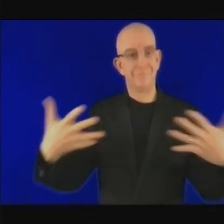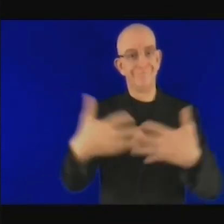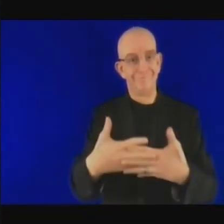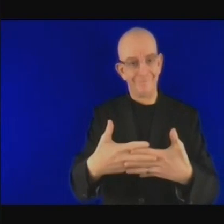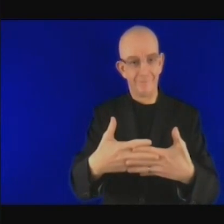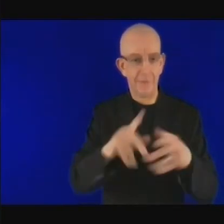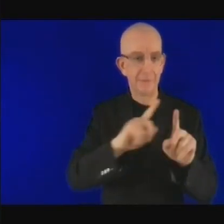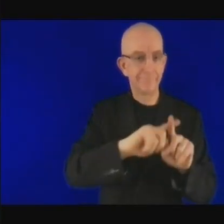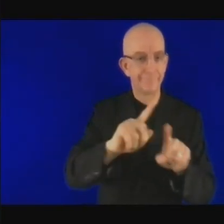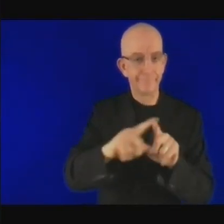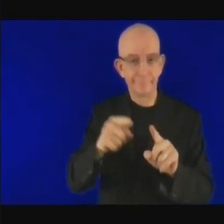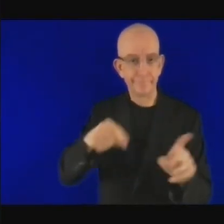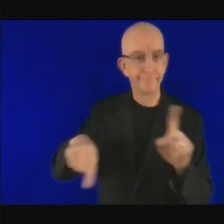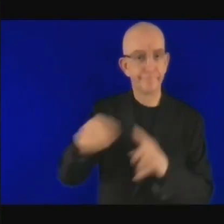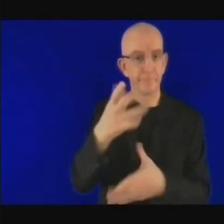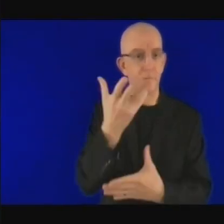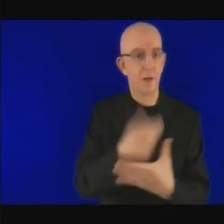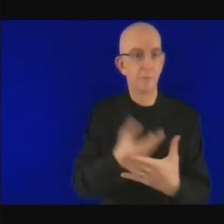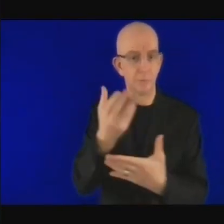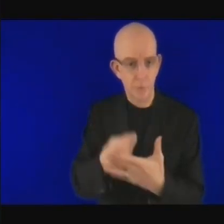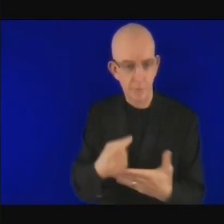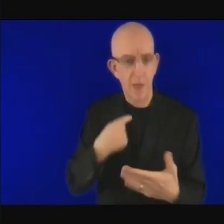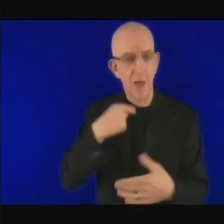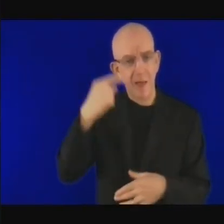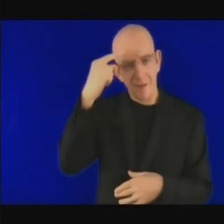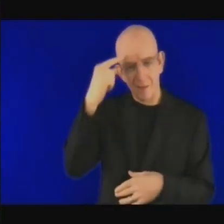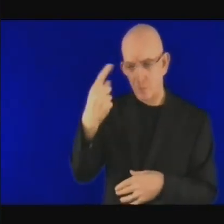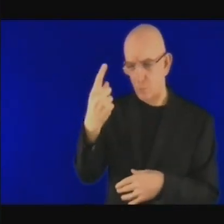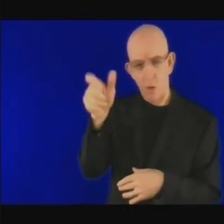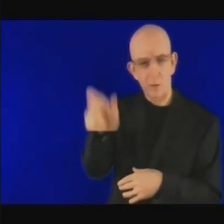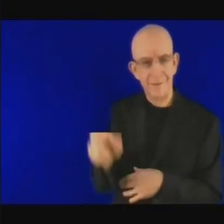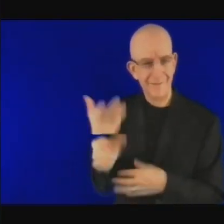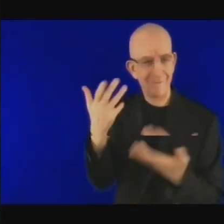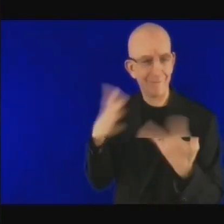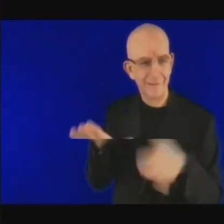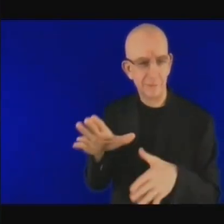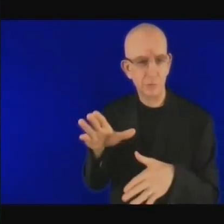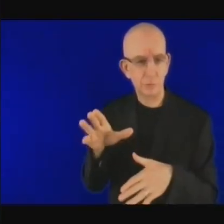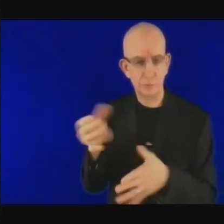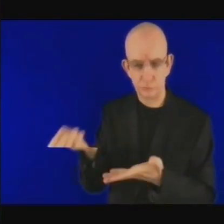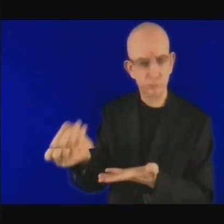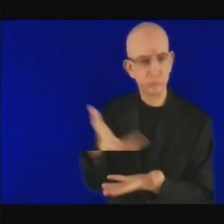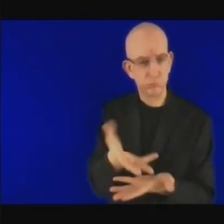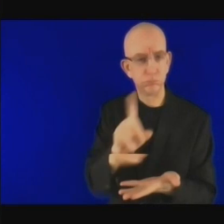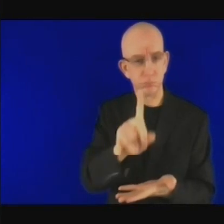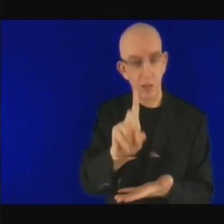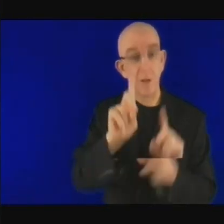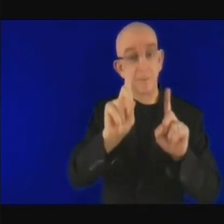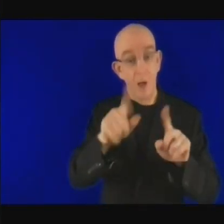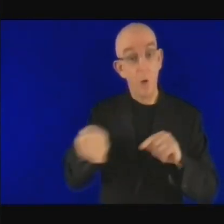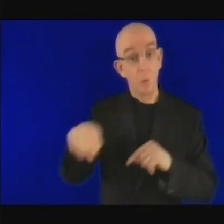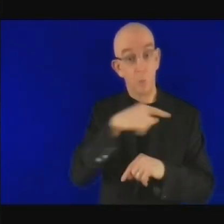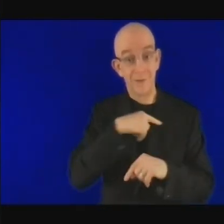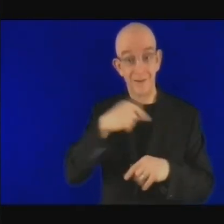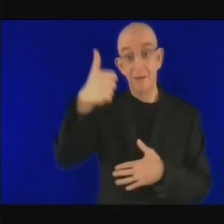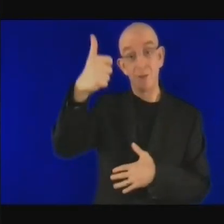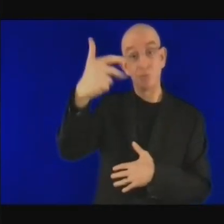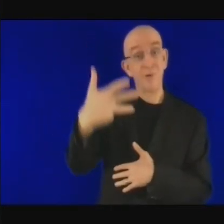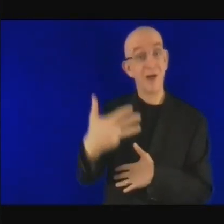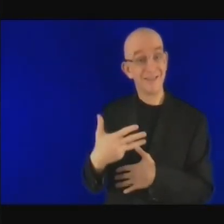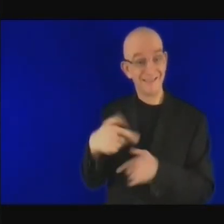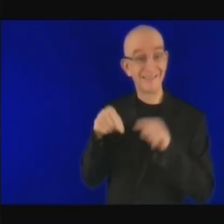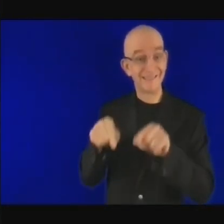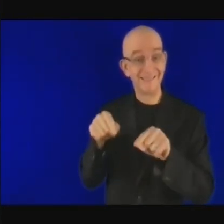'absorption un orateur a déjà dit que si on donne la priorité aux énergies renouvelables énergie verte énergie